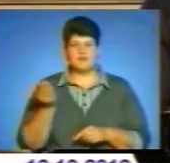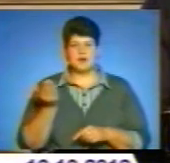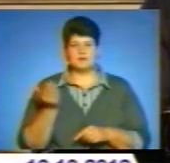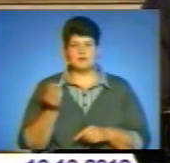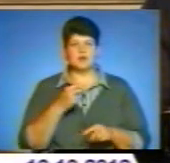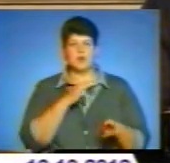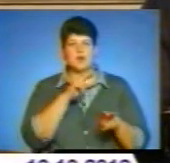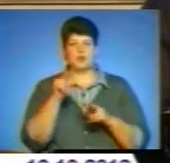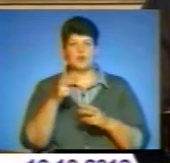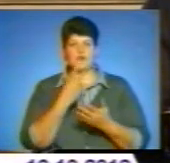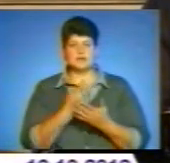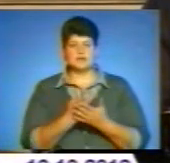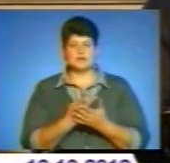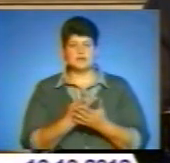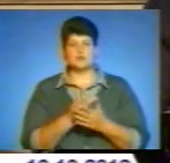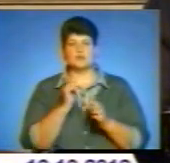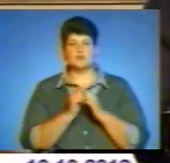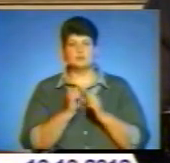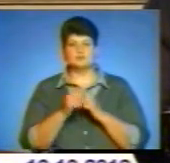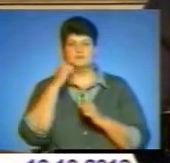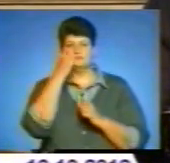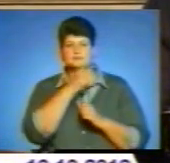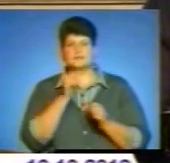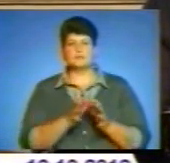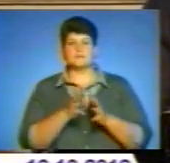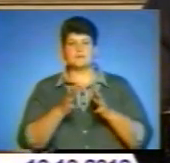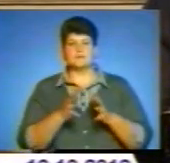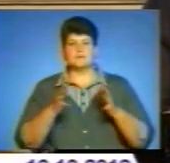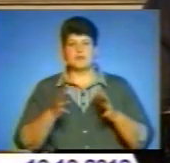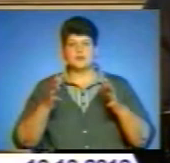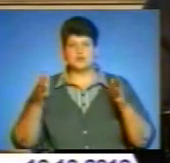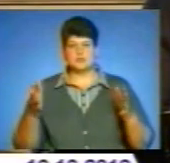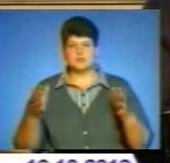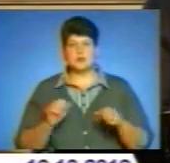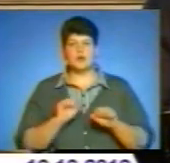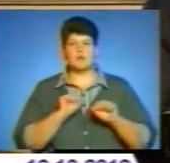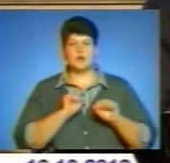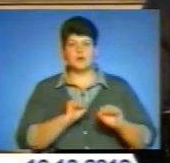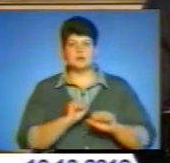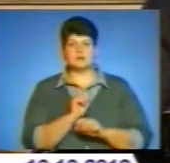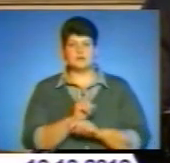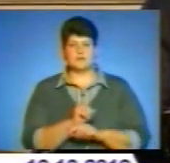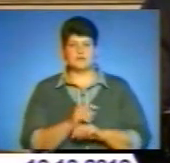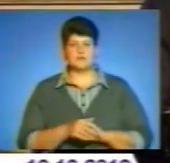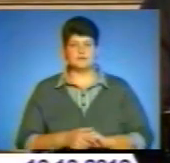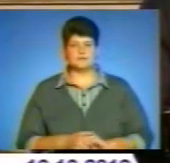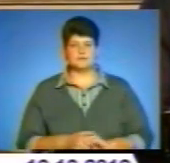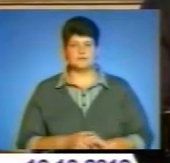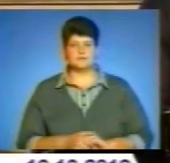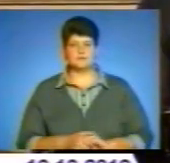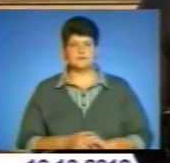вами орієнтуватись з року в рік, збільшуючи оборонне замовлення.